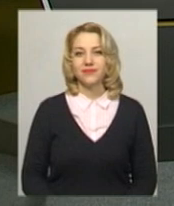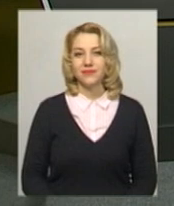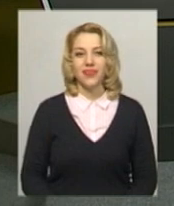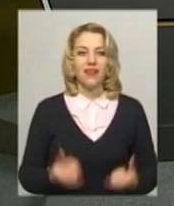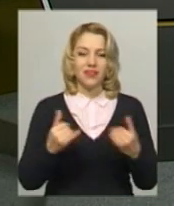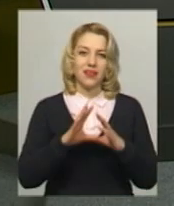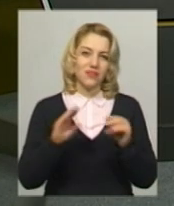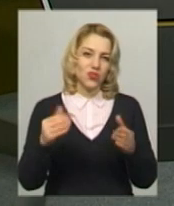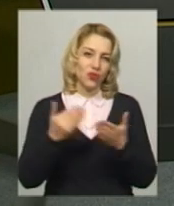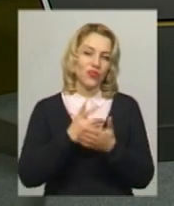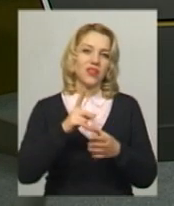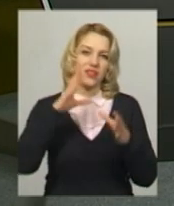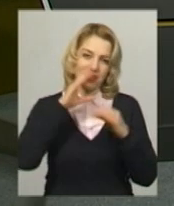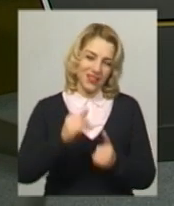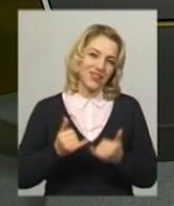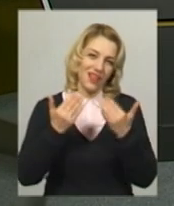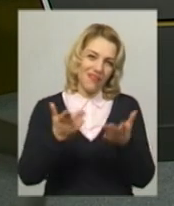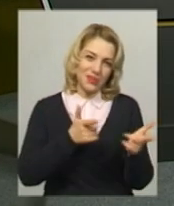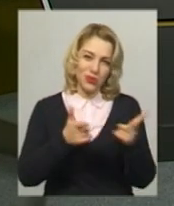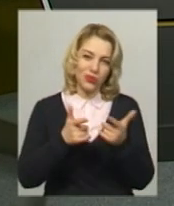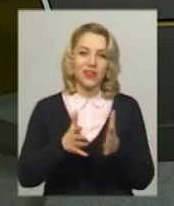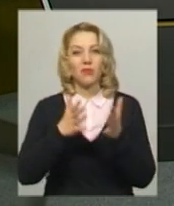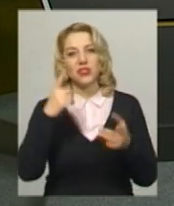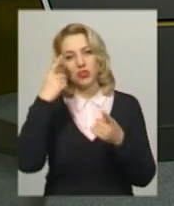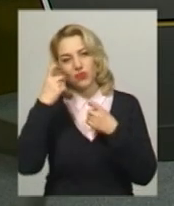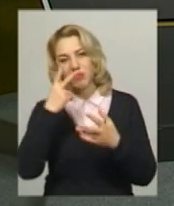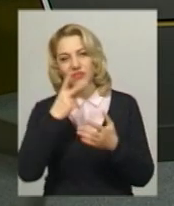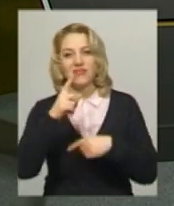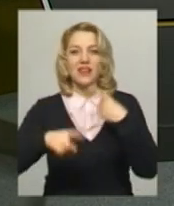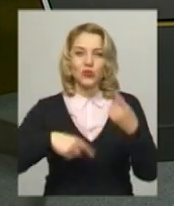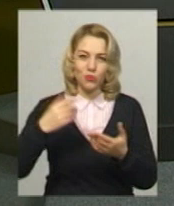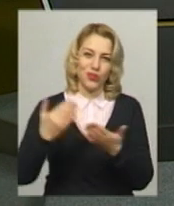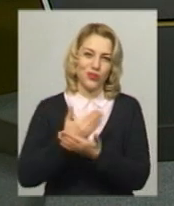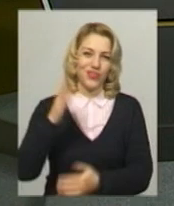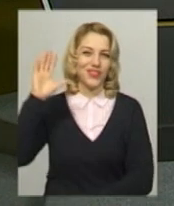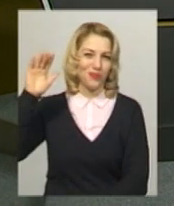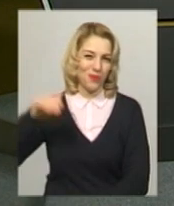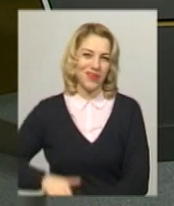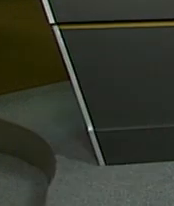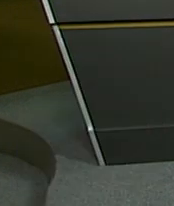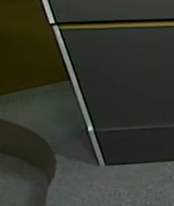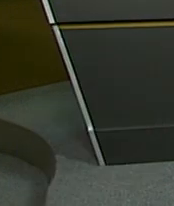Наразі це всі новини, які ми встигли для вас підготувати більше інформації. Дивіться у наступних випусках. Побачимось.